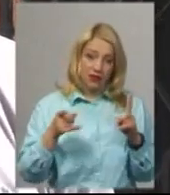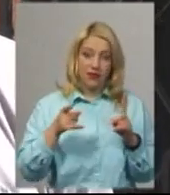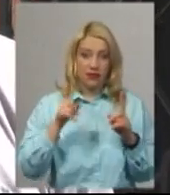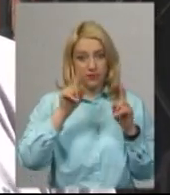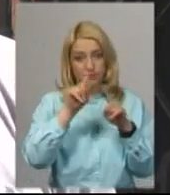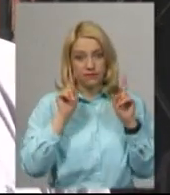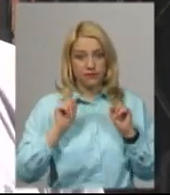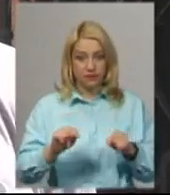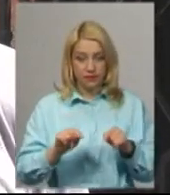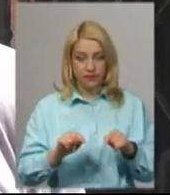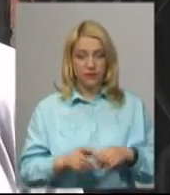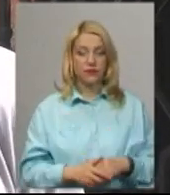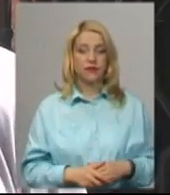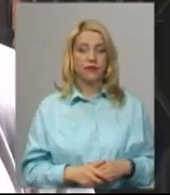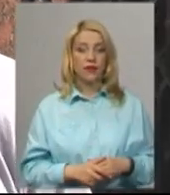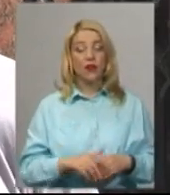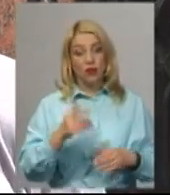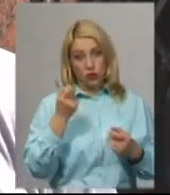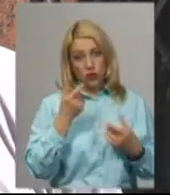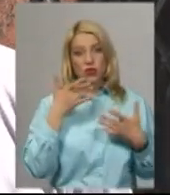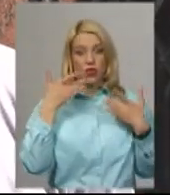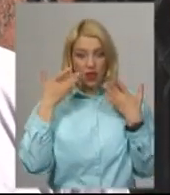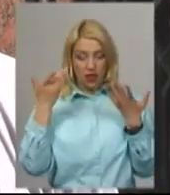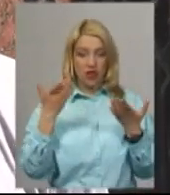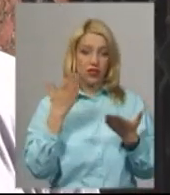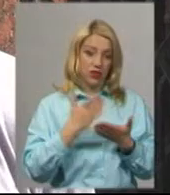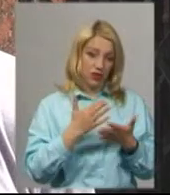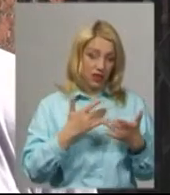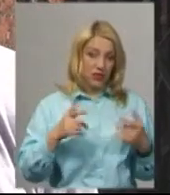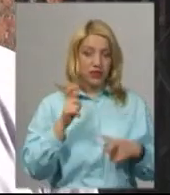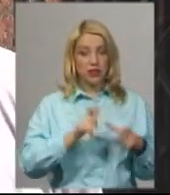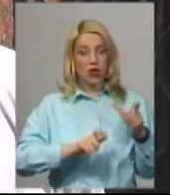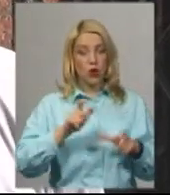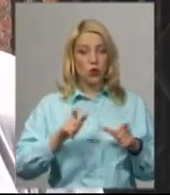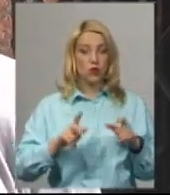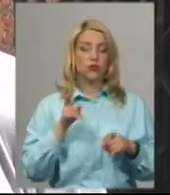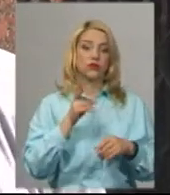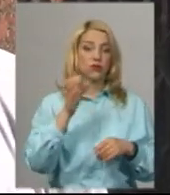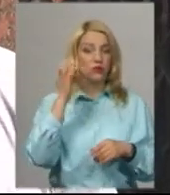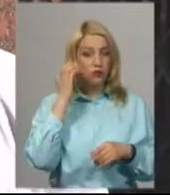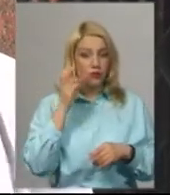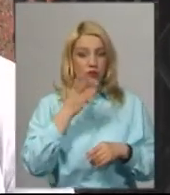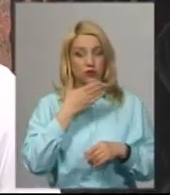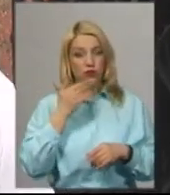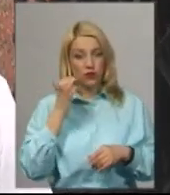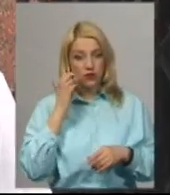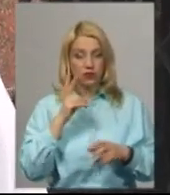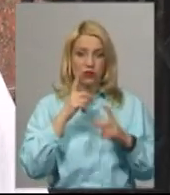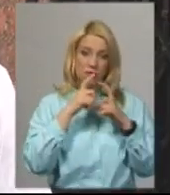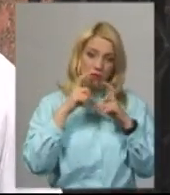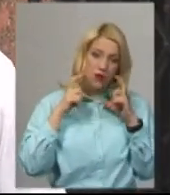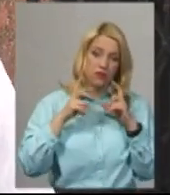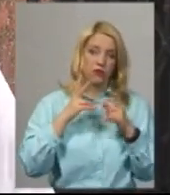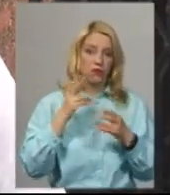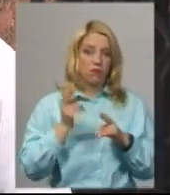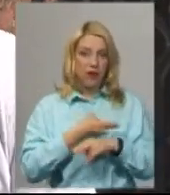Трошки робота полегшилася? Трошки легше. Є різні люди. Хто слухається, хто не слухається, хто в масках, хто без маски.